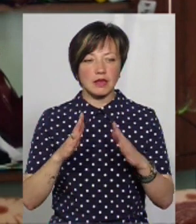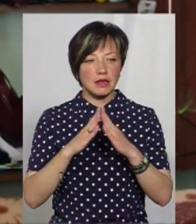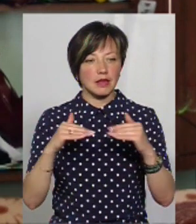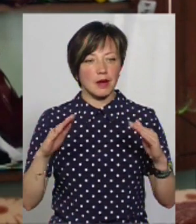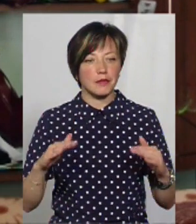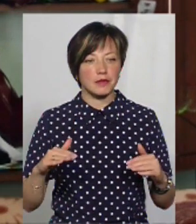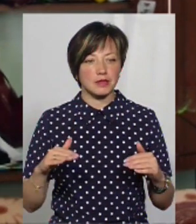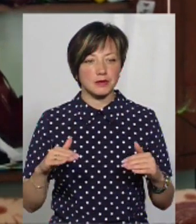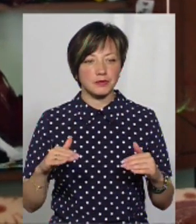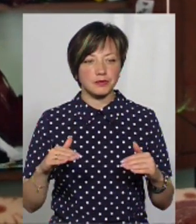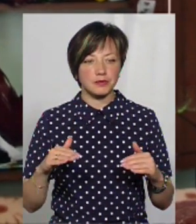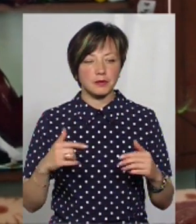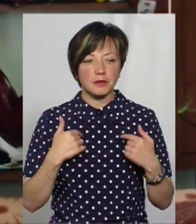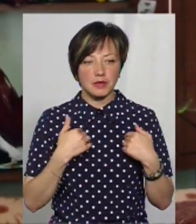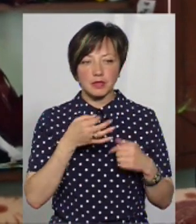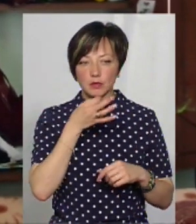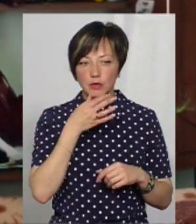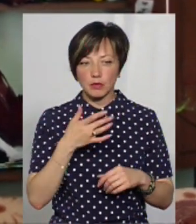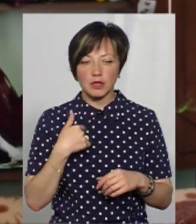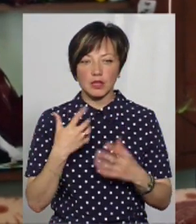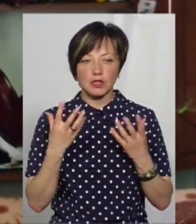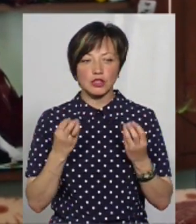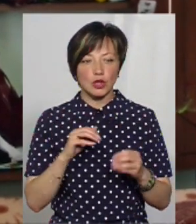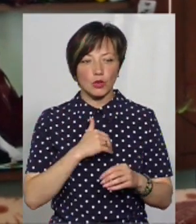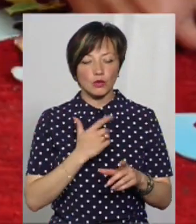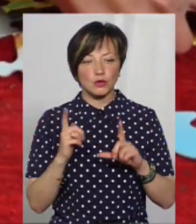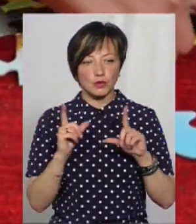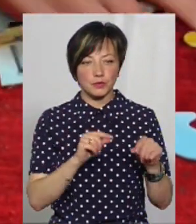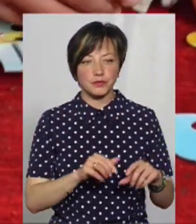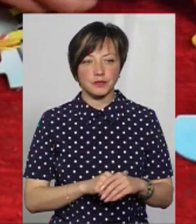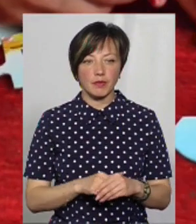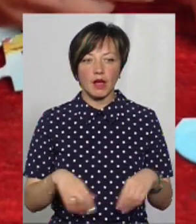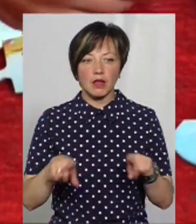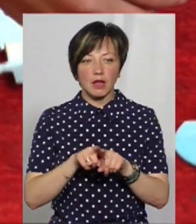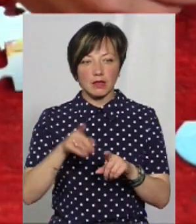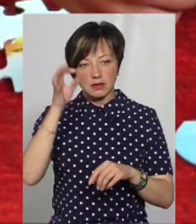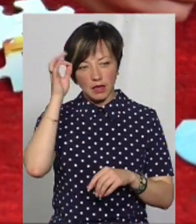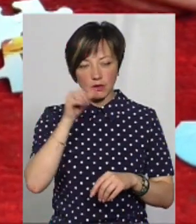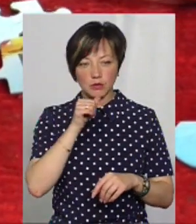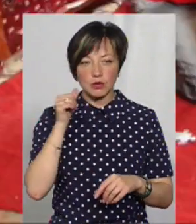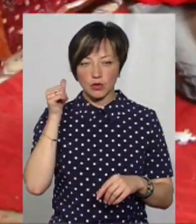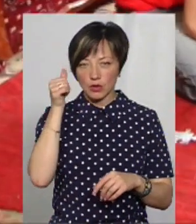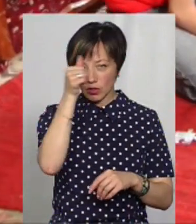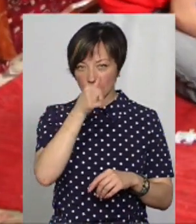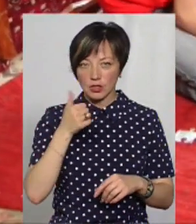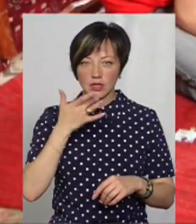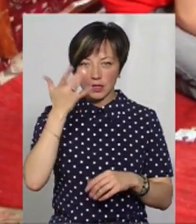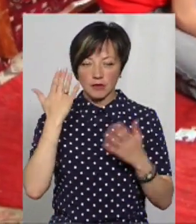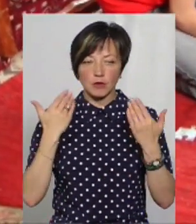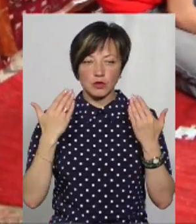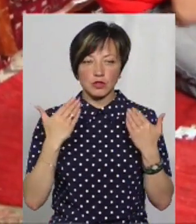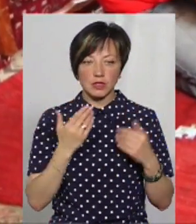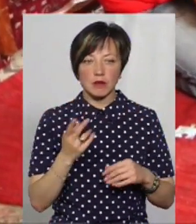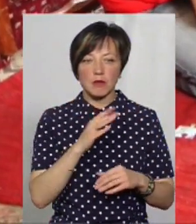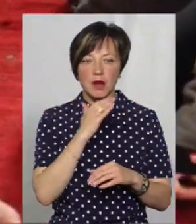мені сподобався, я ще туди хочу. Так згадують про минулорічний літній відпочинок Софія і Олексій.